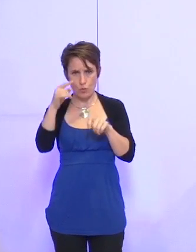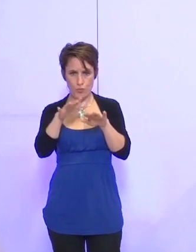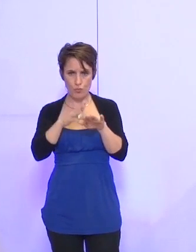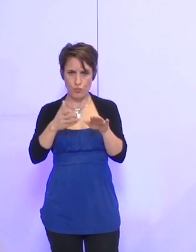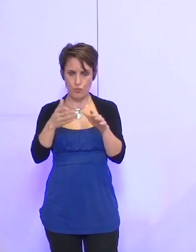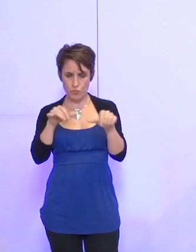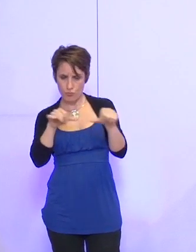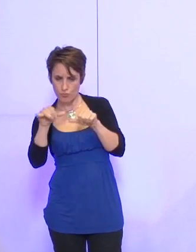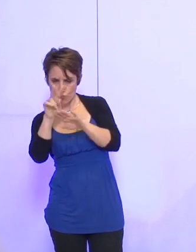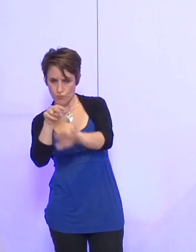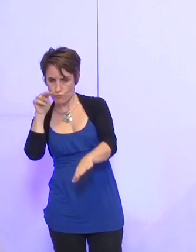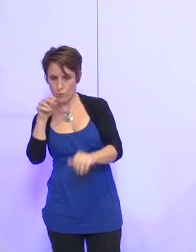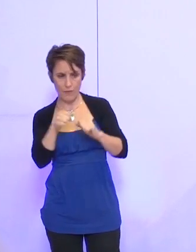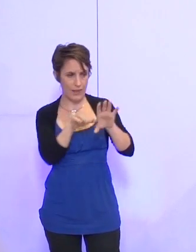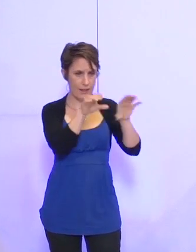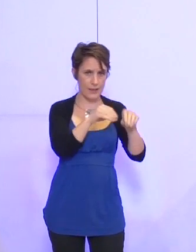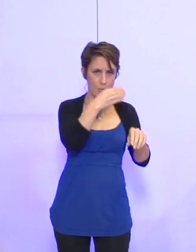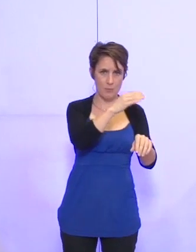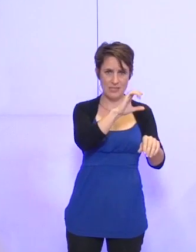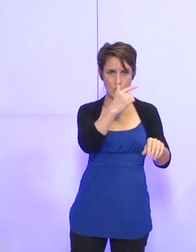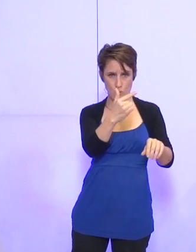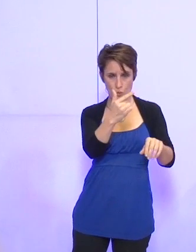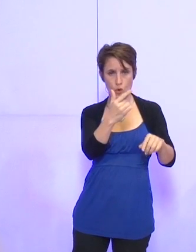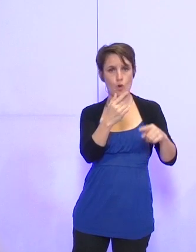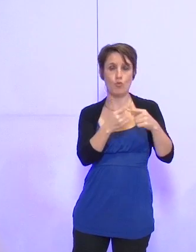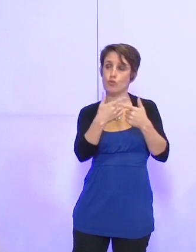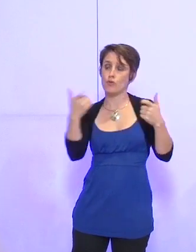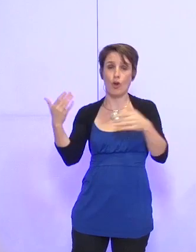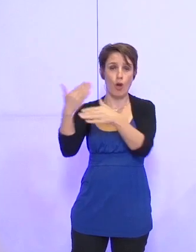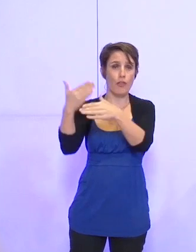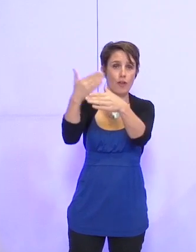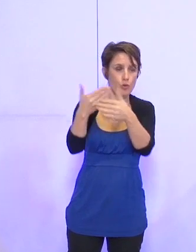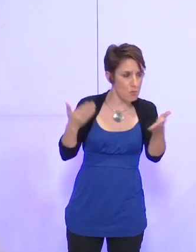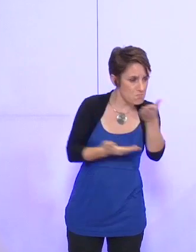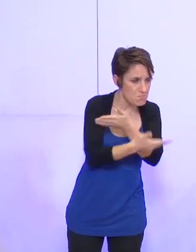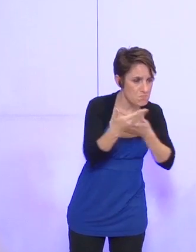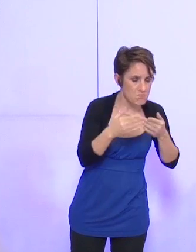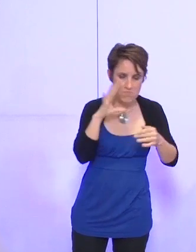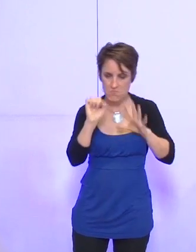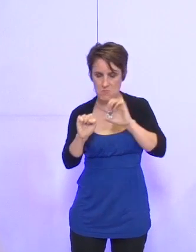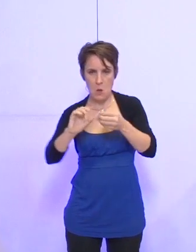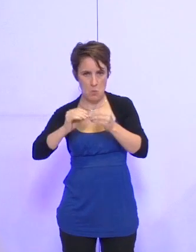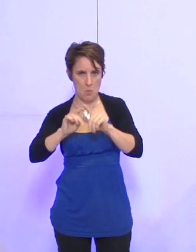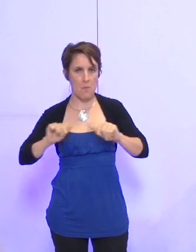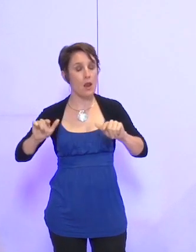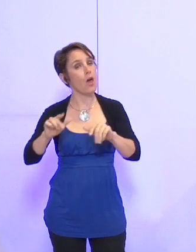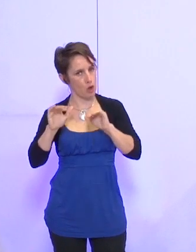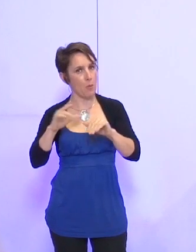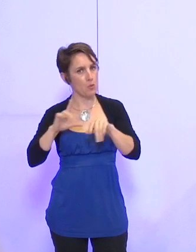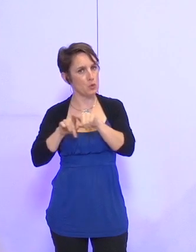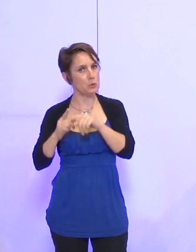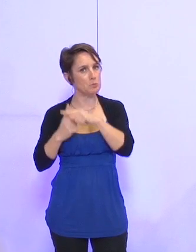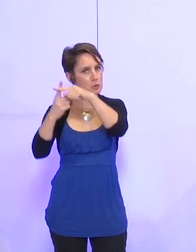l'équipe de la MC2 et les différents intervenants, beaucoup de difficultés étaient apparues. y avait aussi des choses extrêmement intéressantes.